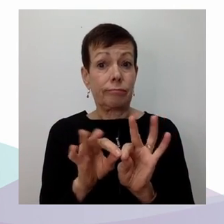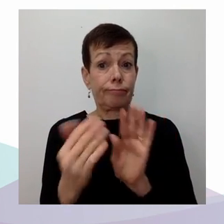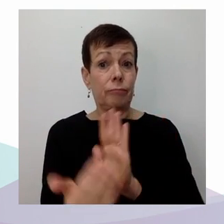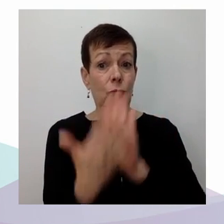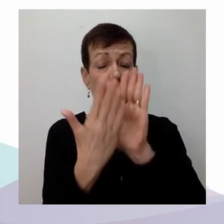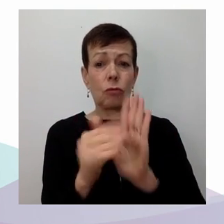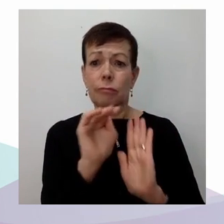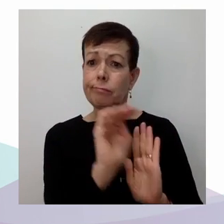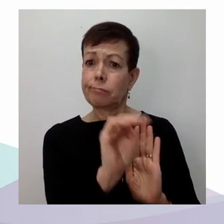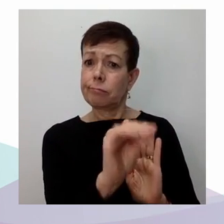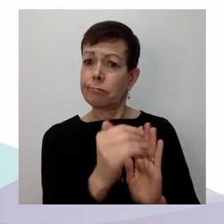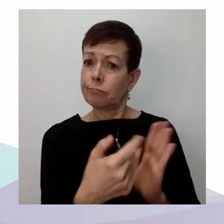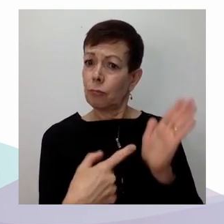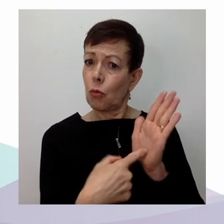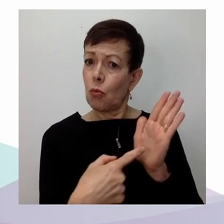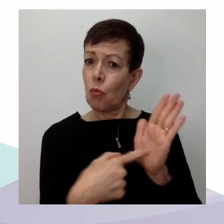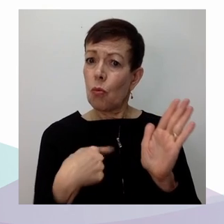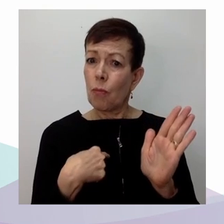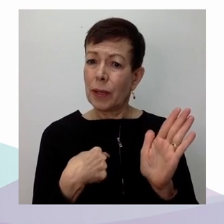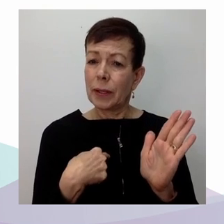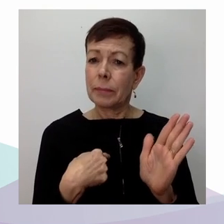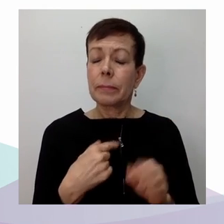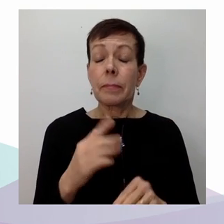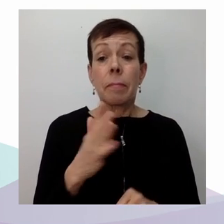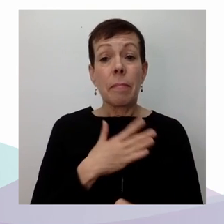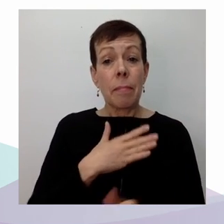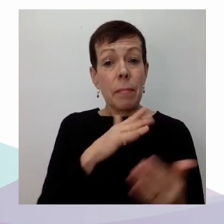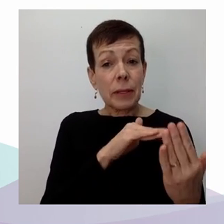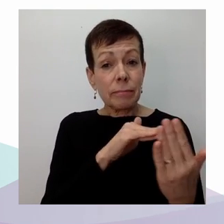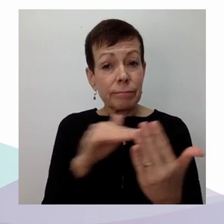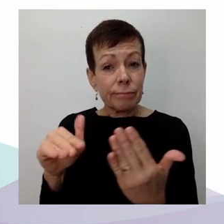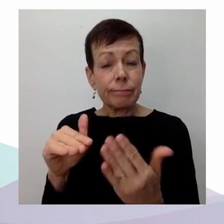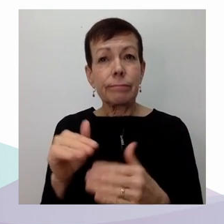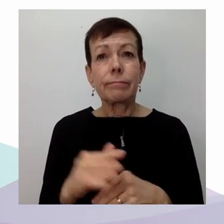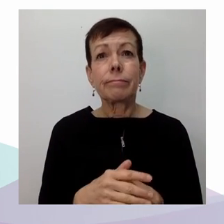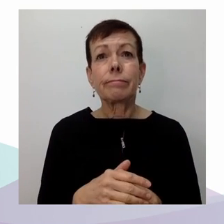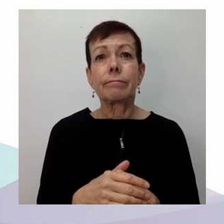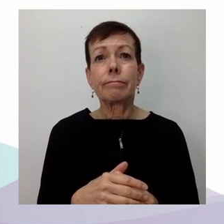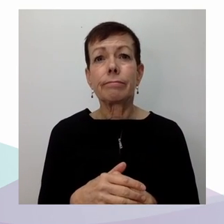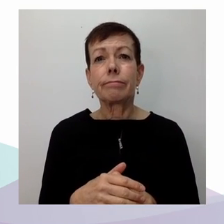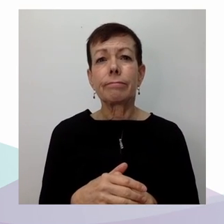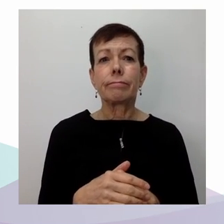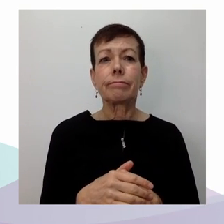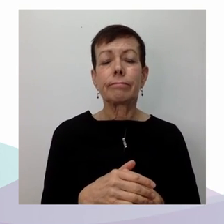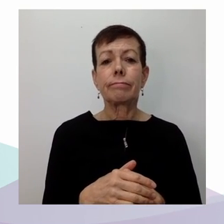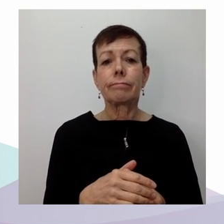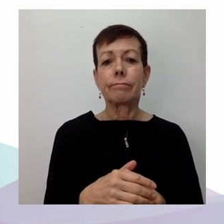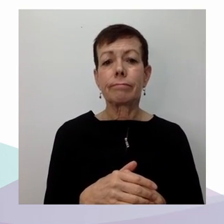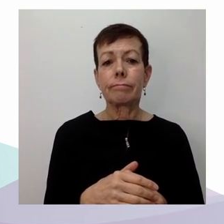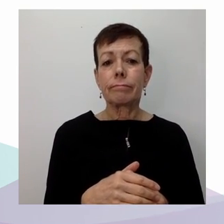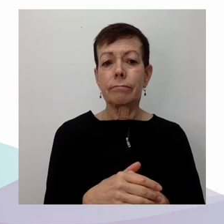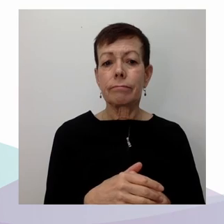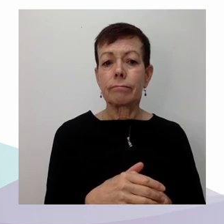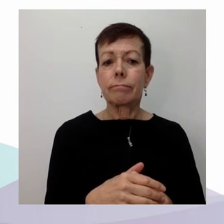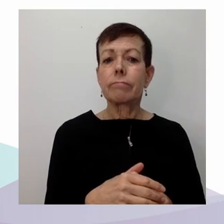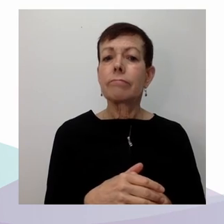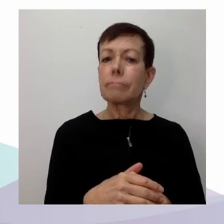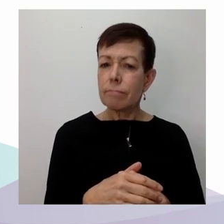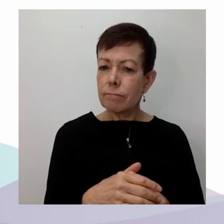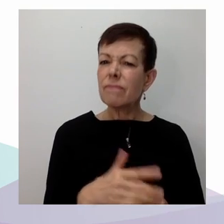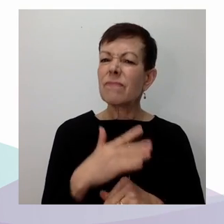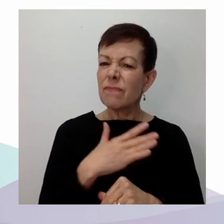travaux plus récents qui portent sur les liens justement entre le pouvoir